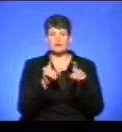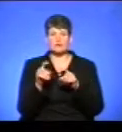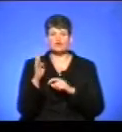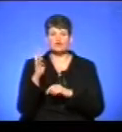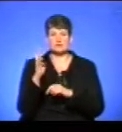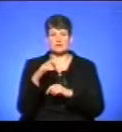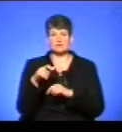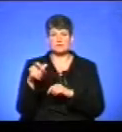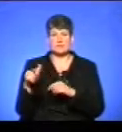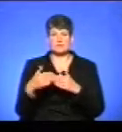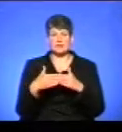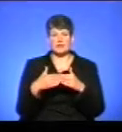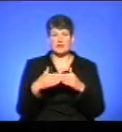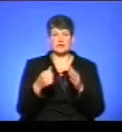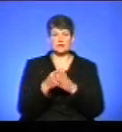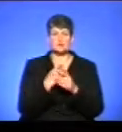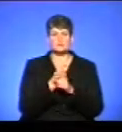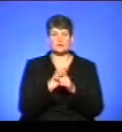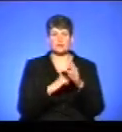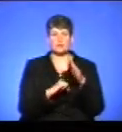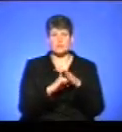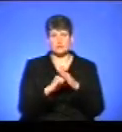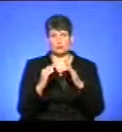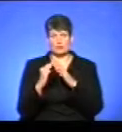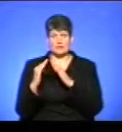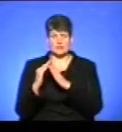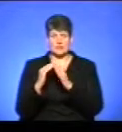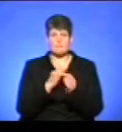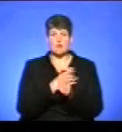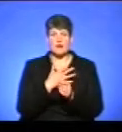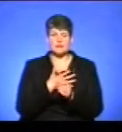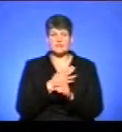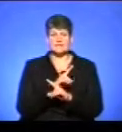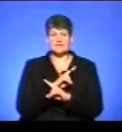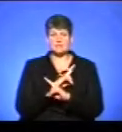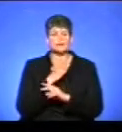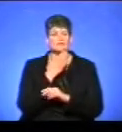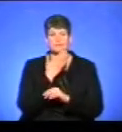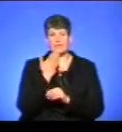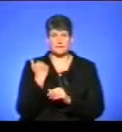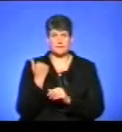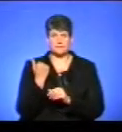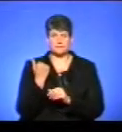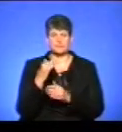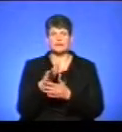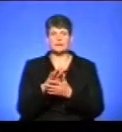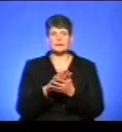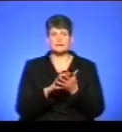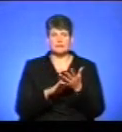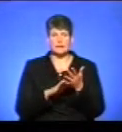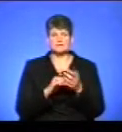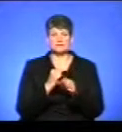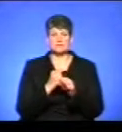400 жителів, прилеглих до спиртобази будинків. Поранених та загиблих немає. Далі кадри